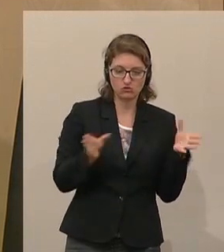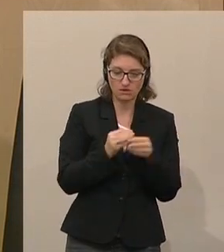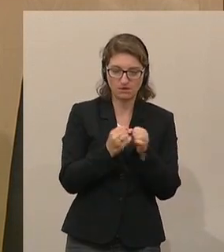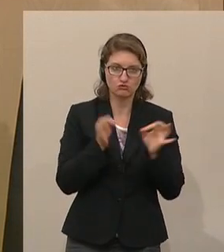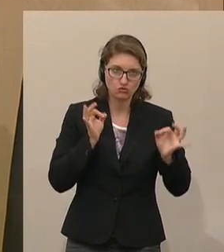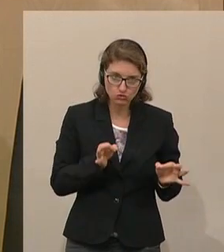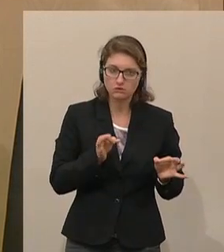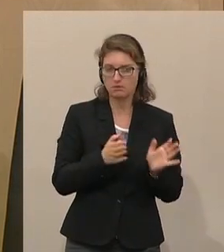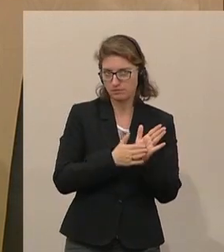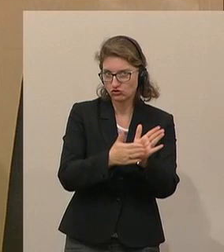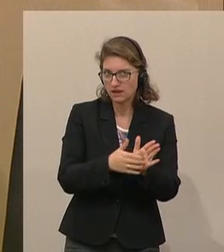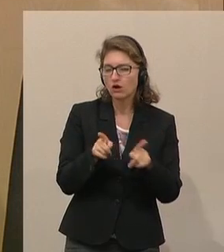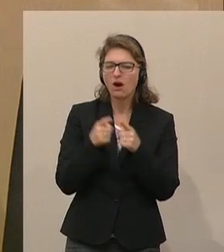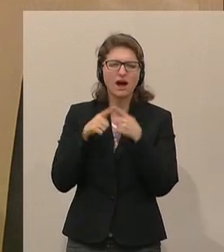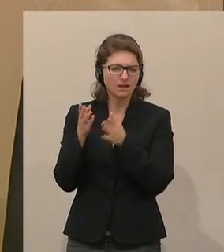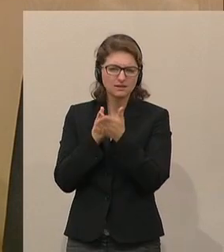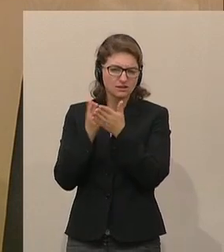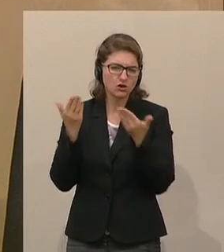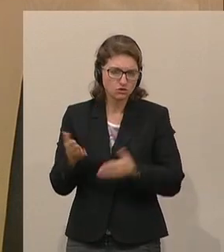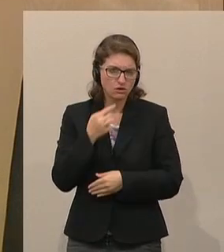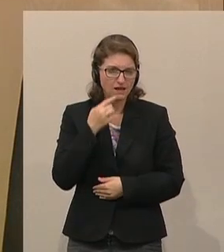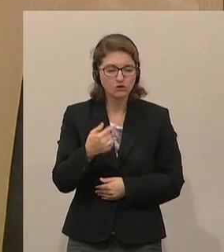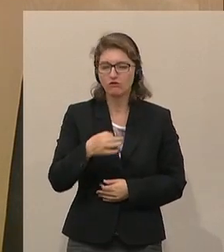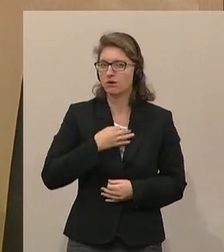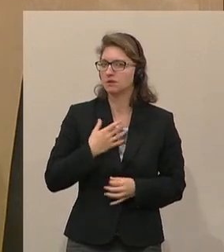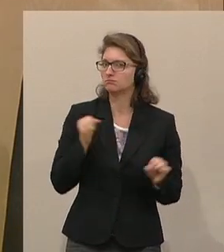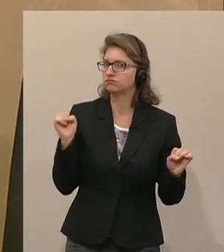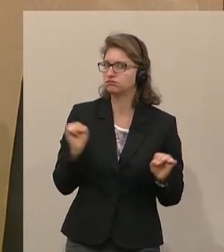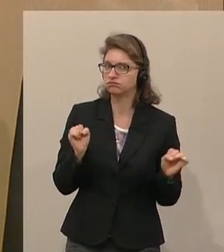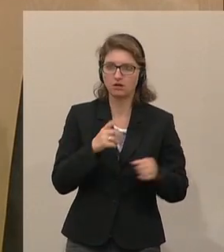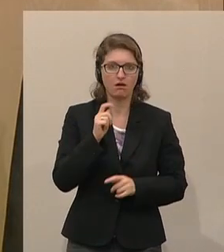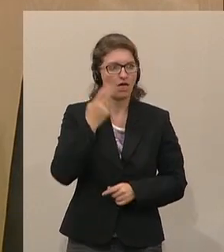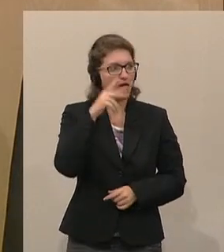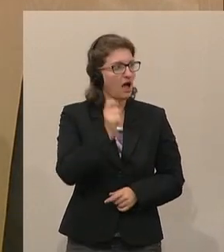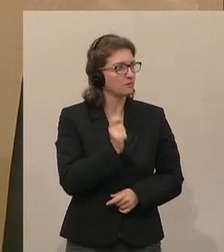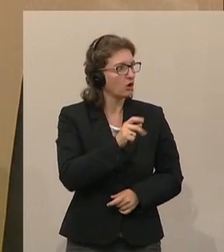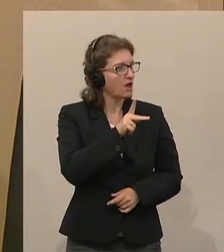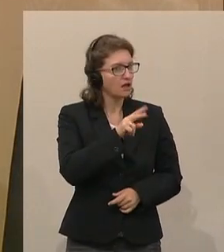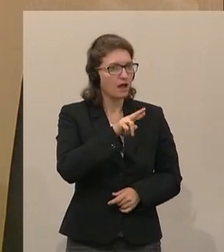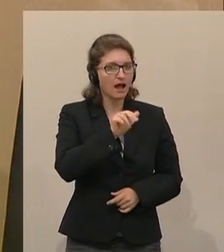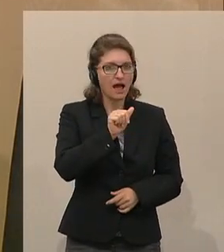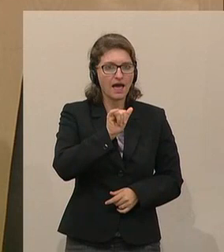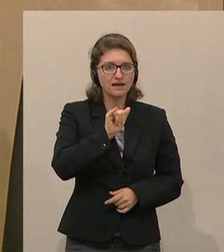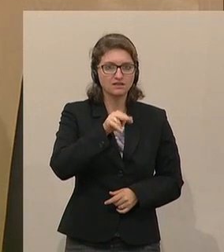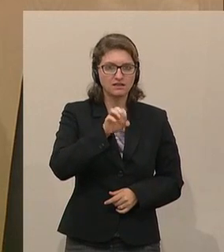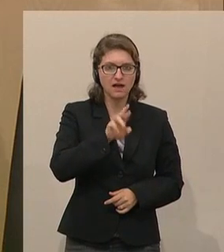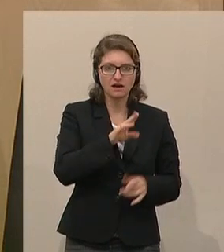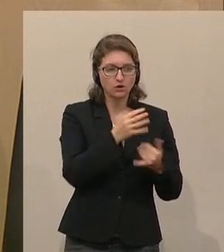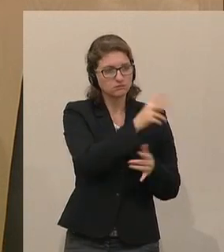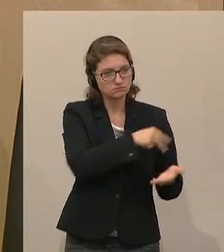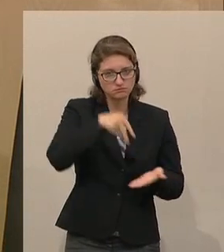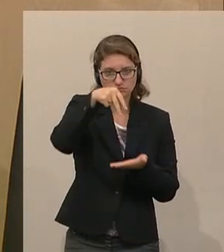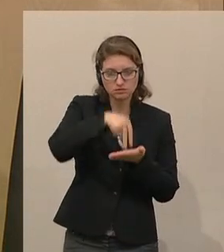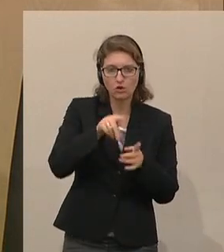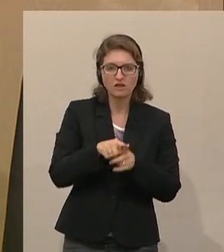Dienste so. Und ich finde es dann auch besonders ungeheuerlich, wenn der Abgeordnete Greiner sich rausstellt heute und dann auch einen Vizepremier